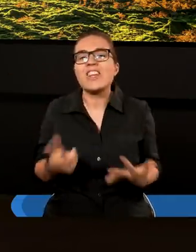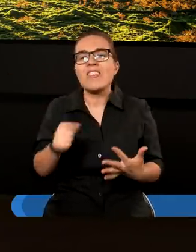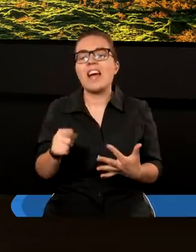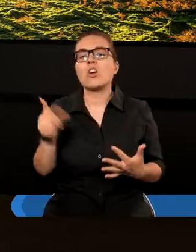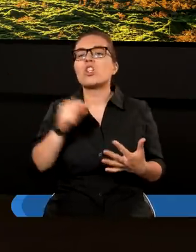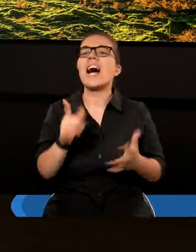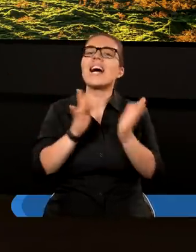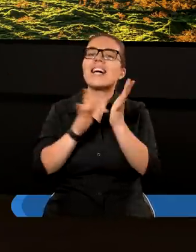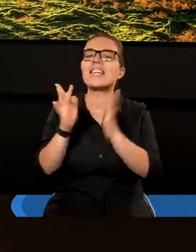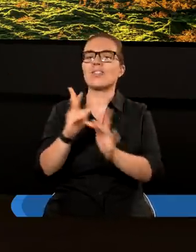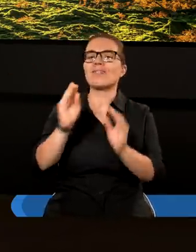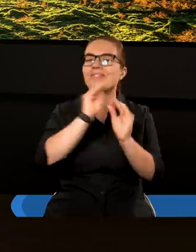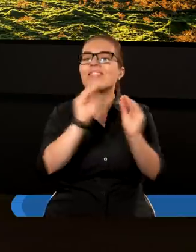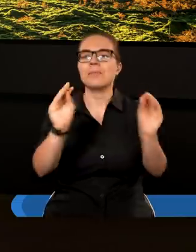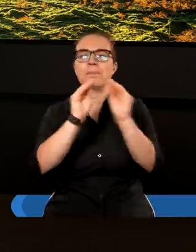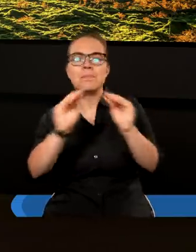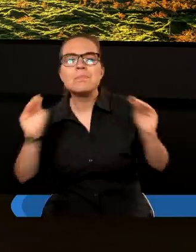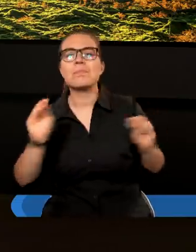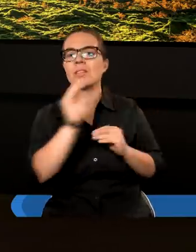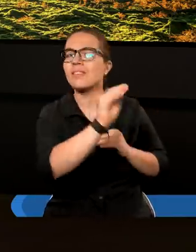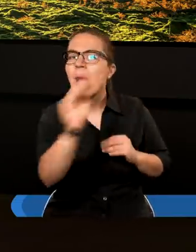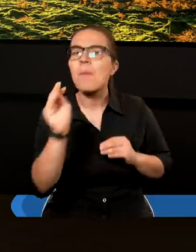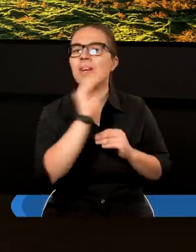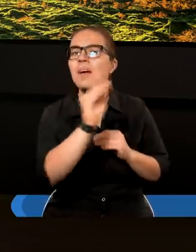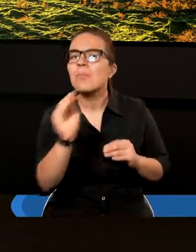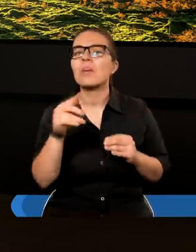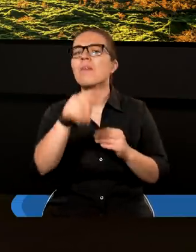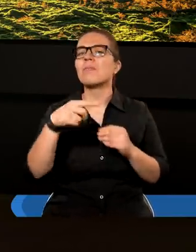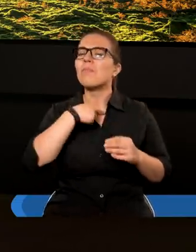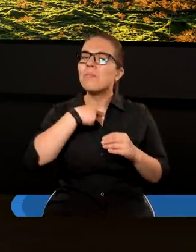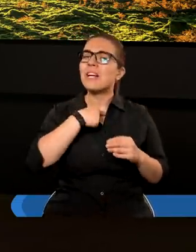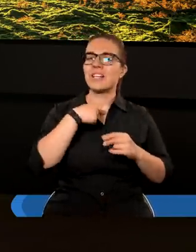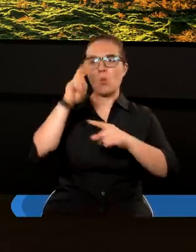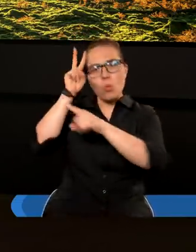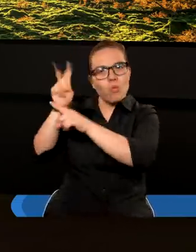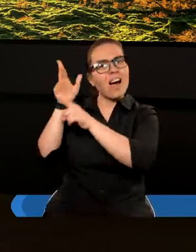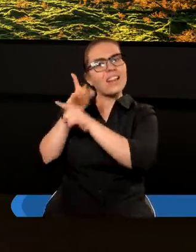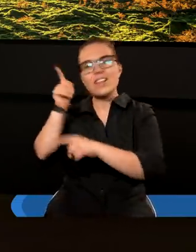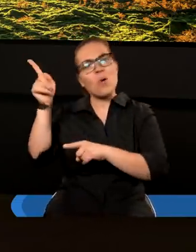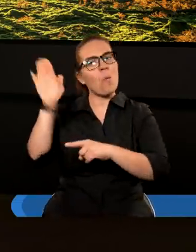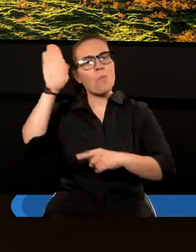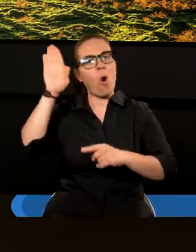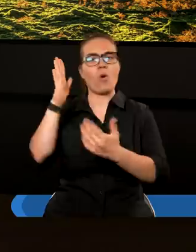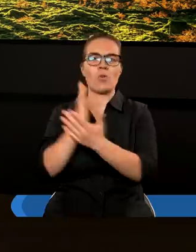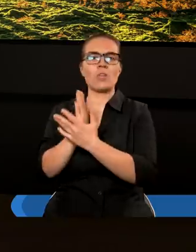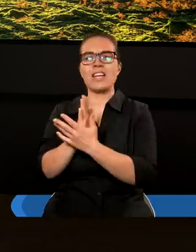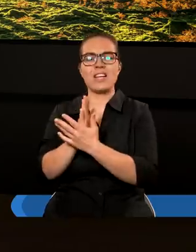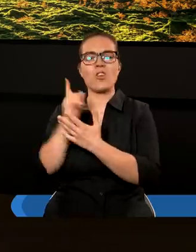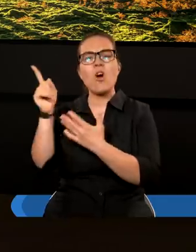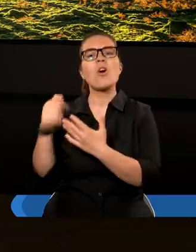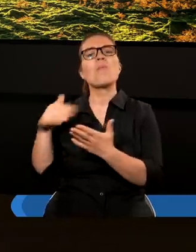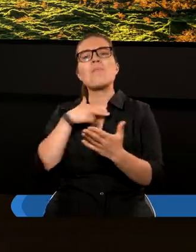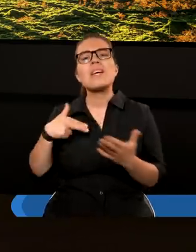początek zwraca uwagę na to, jak bardzo potrzebujemy zaufać Jemu, prawdzie, jak bardzo potrzebujemy